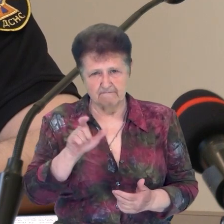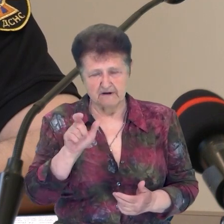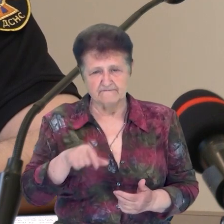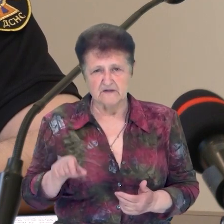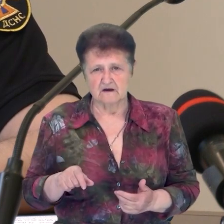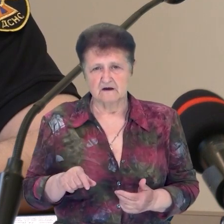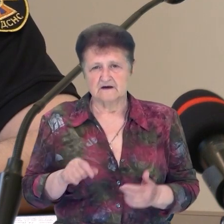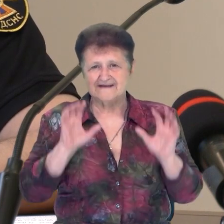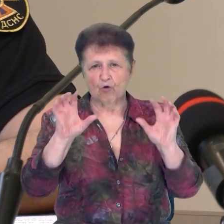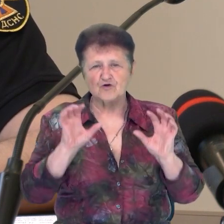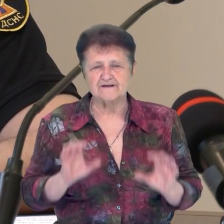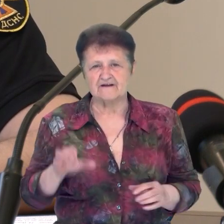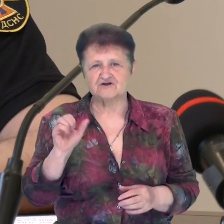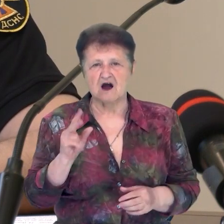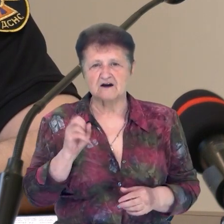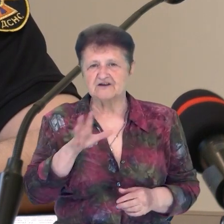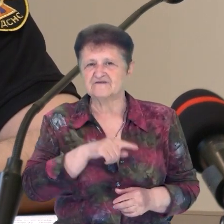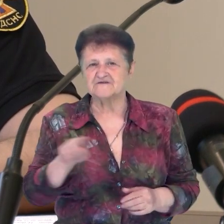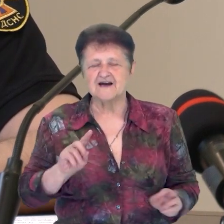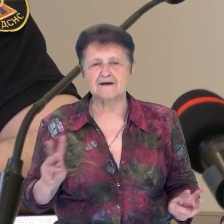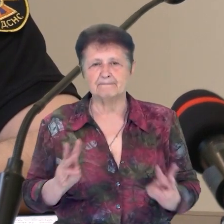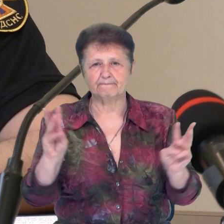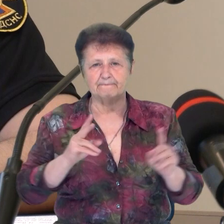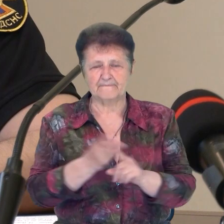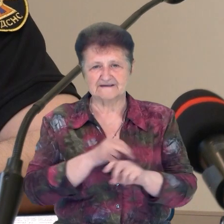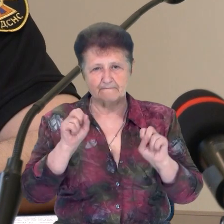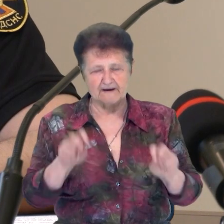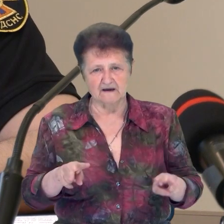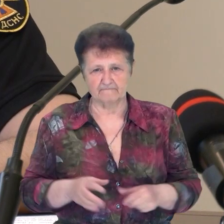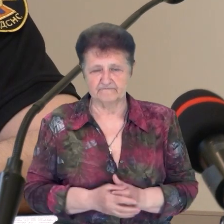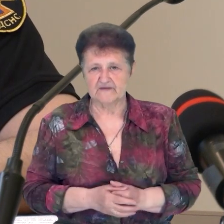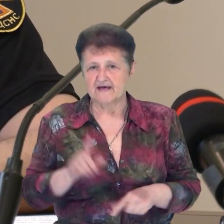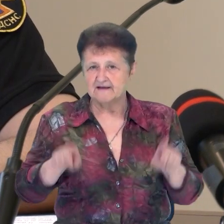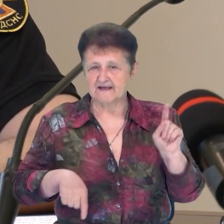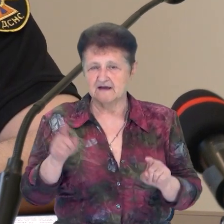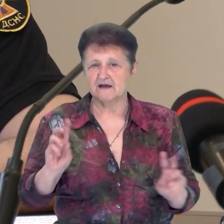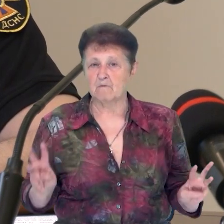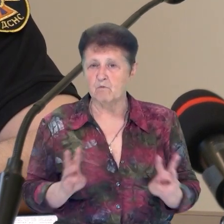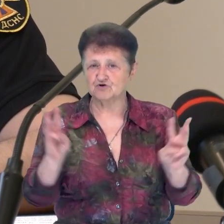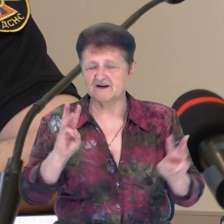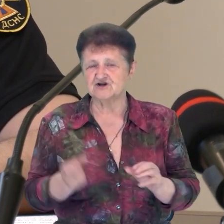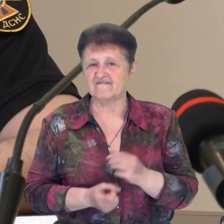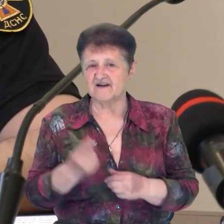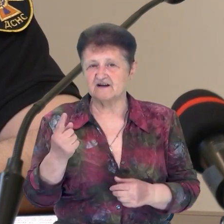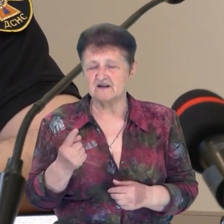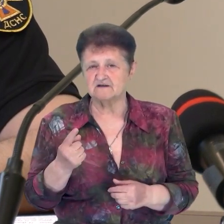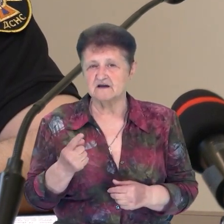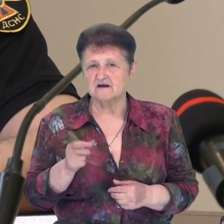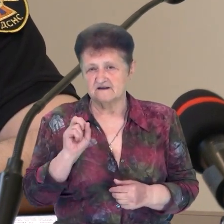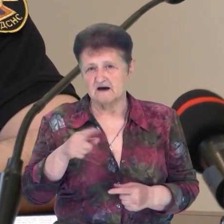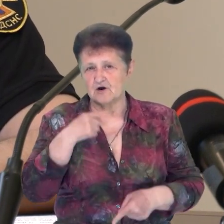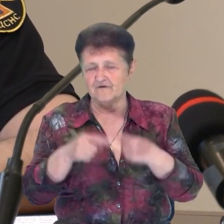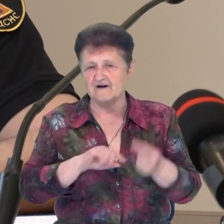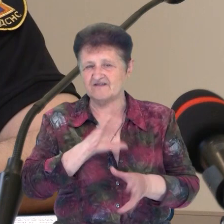Вимог законодавчих актів у сфері пожежної безпеки, встановлених чи не законодавством. Деякі пожежі виникли, як зазначалося,